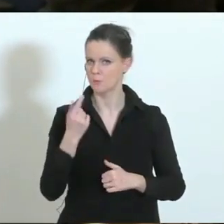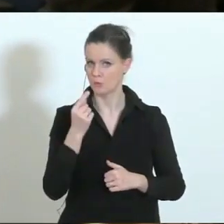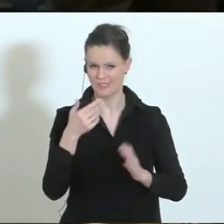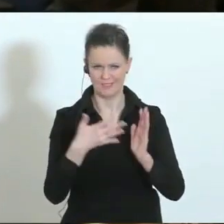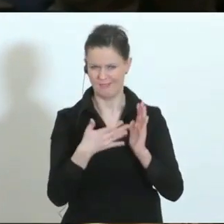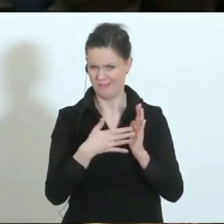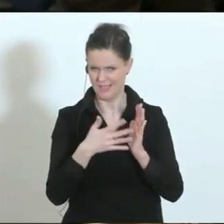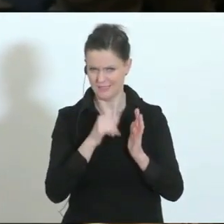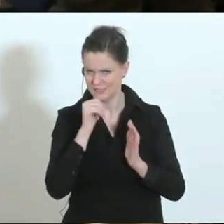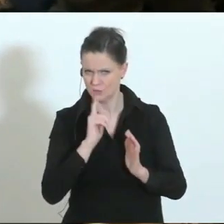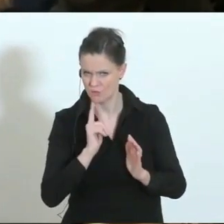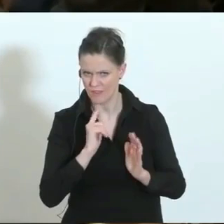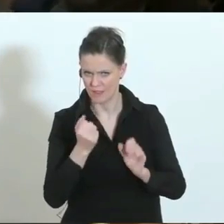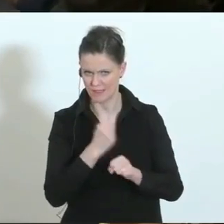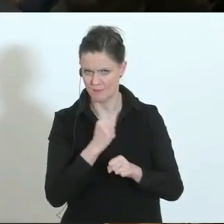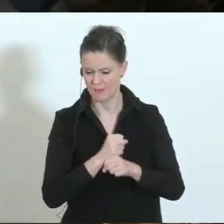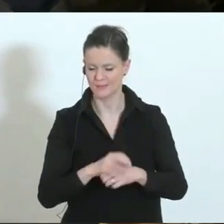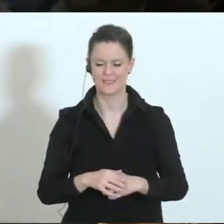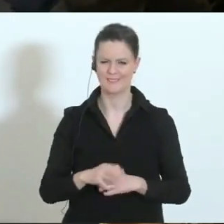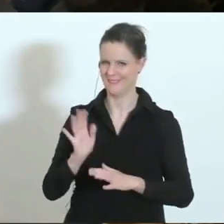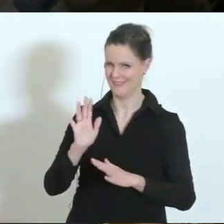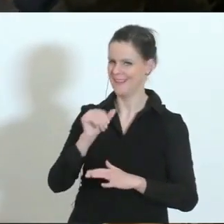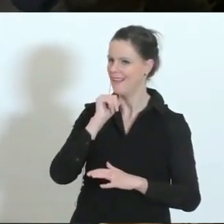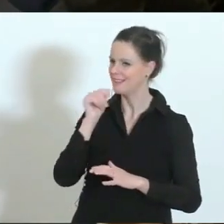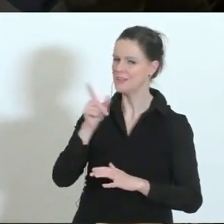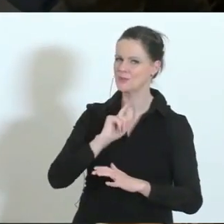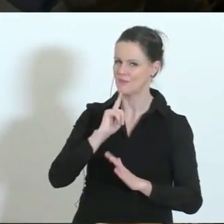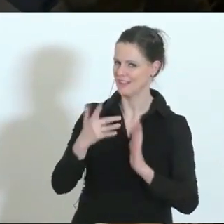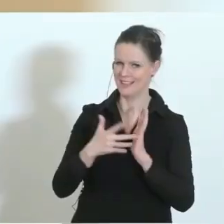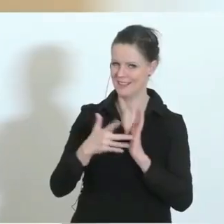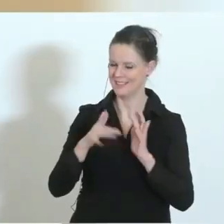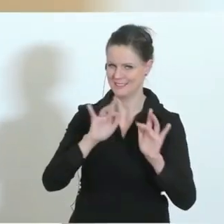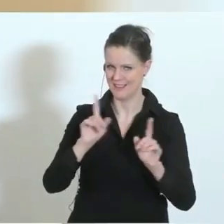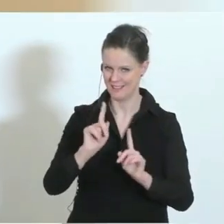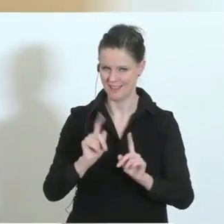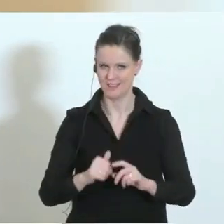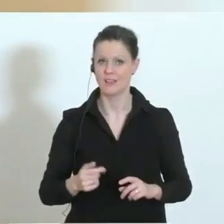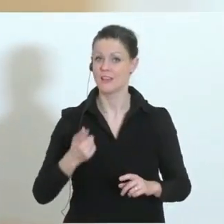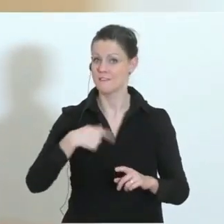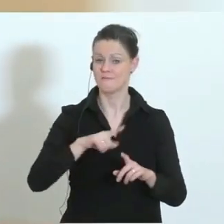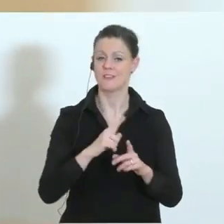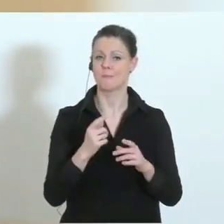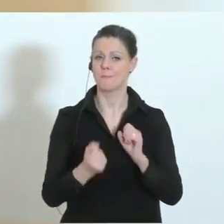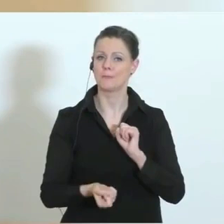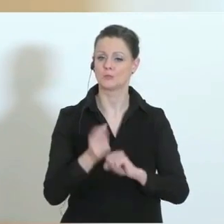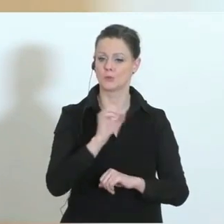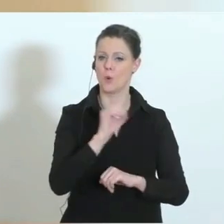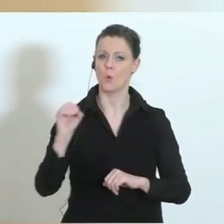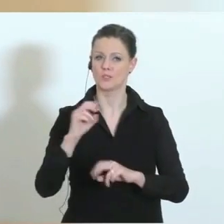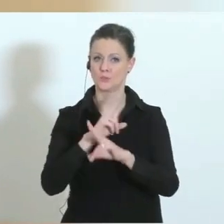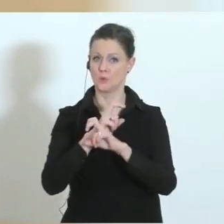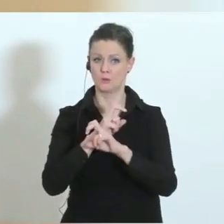Tests gibt, habe ich das richtig verstanden? Ja, nicht zu wenig Tests aus meiner Sicht, sondern wir haben auch noch gerade in Osterösterreich